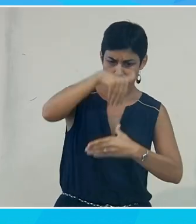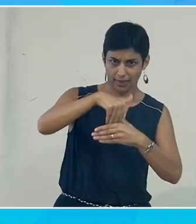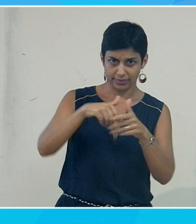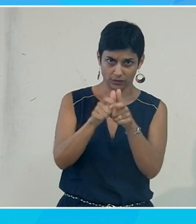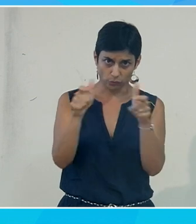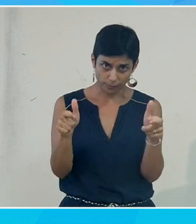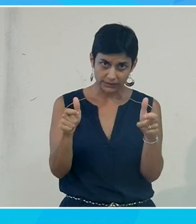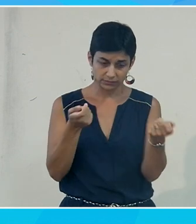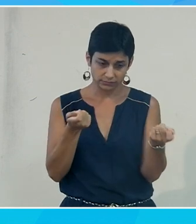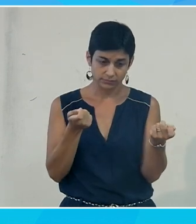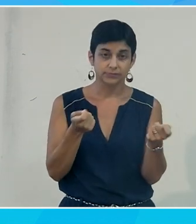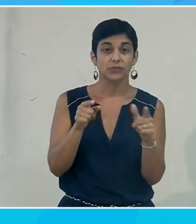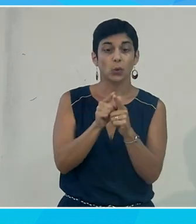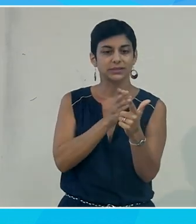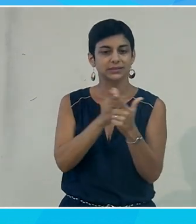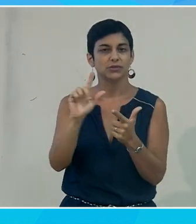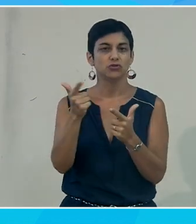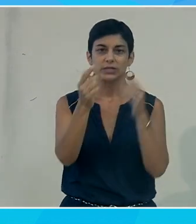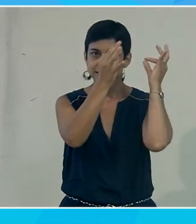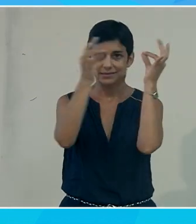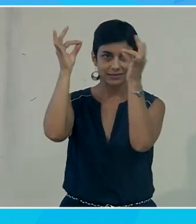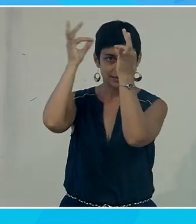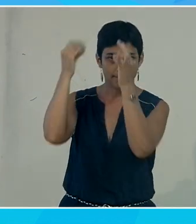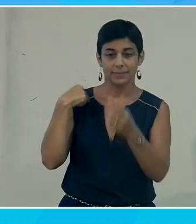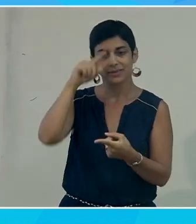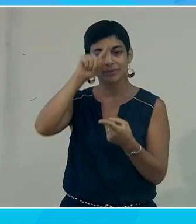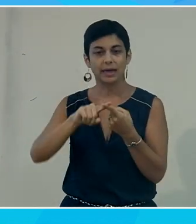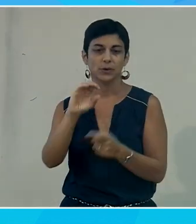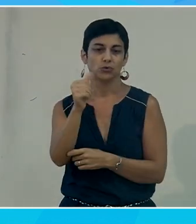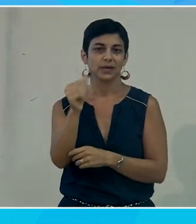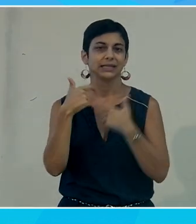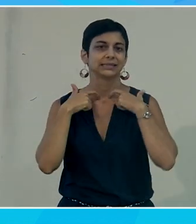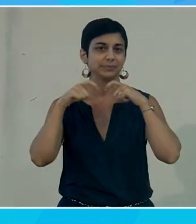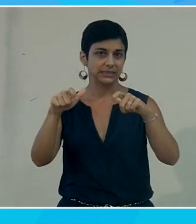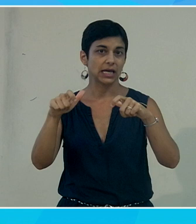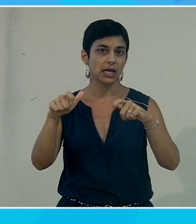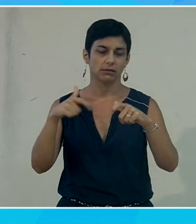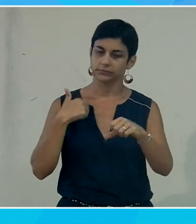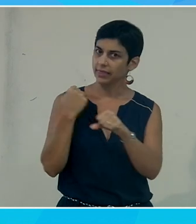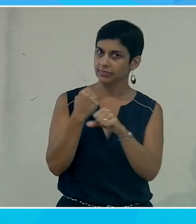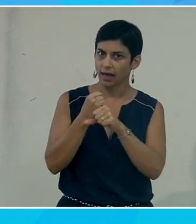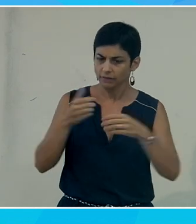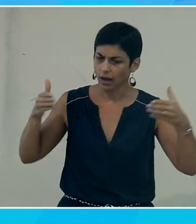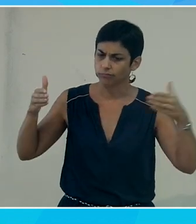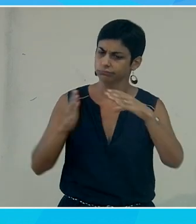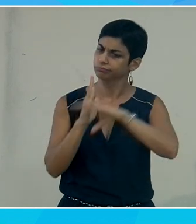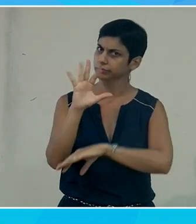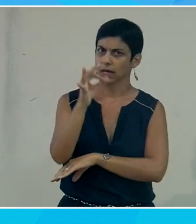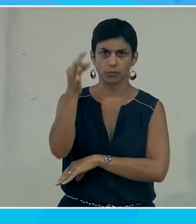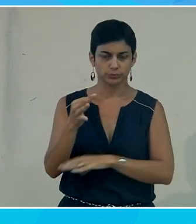on va dire. Et la deuxième thématique, c'est le sujet de l'accessibilité numérique, qui m'occupe plus qu'à 50 %, on va dire.